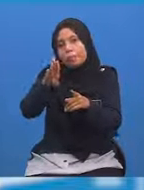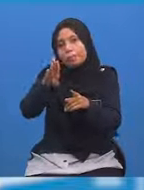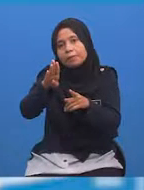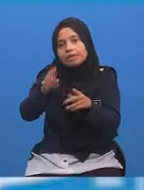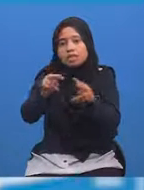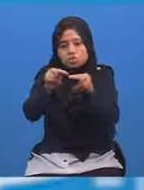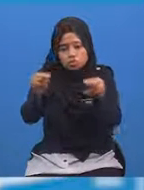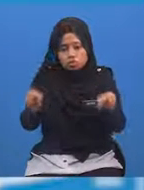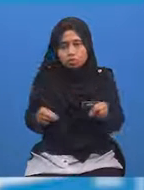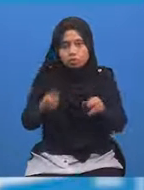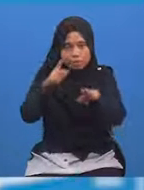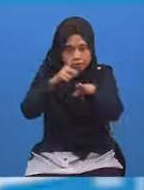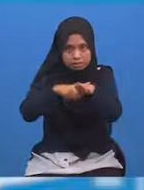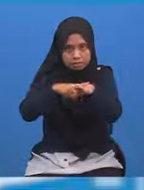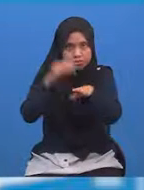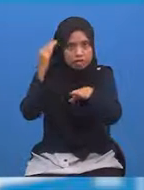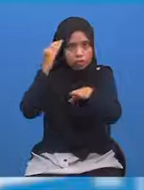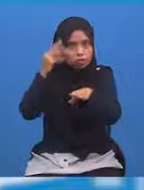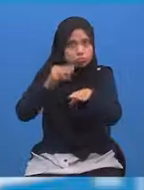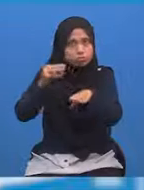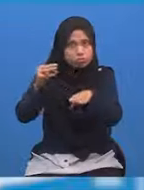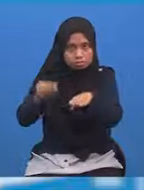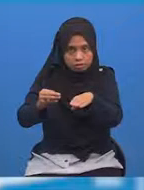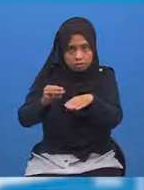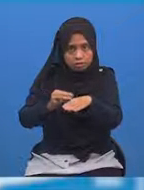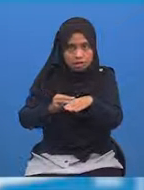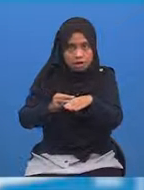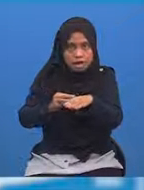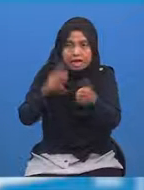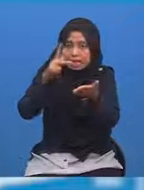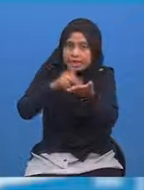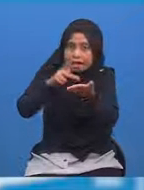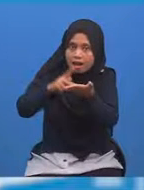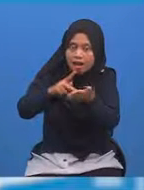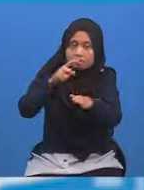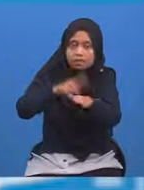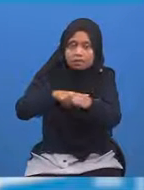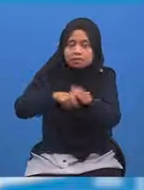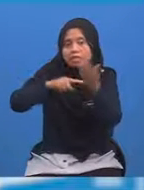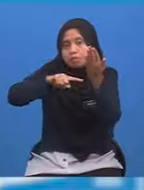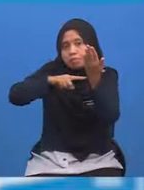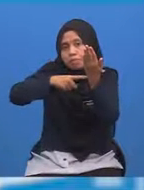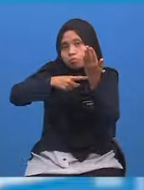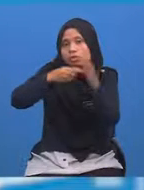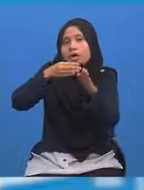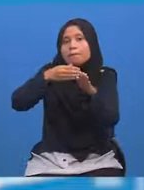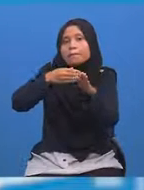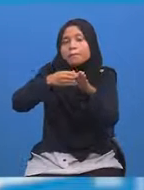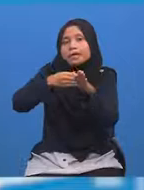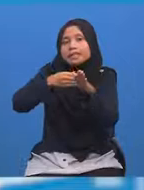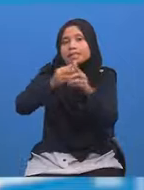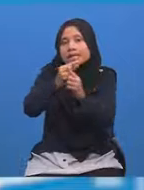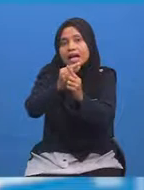Tahukah murid-murid Pengiraan masa bermula pada garisan sifar